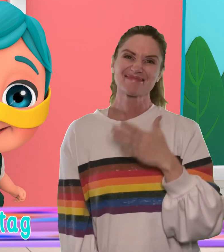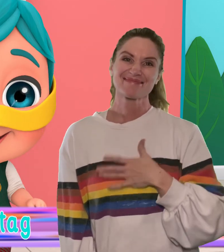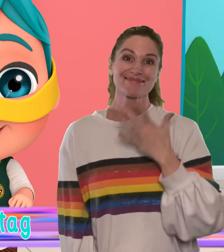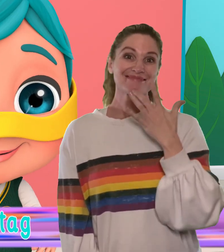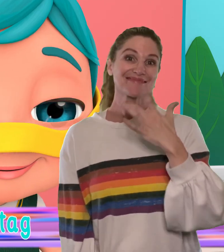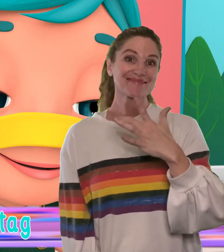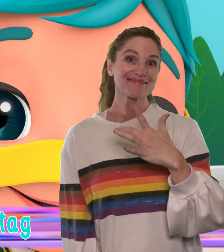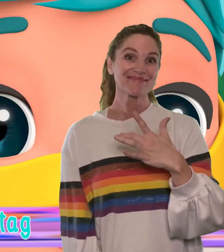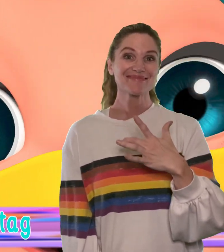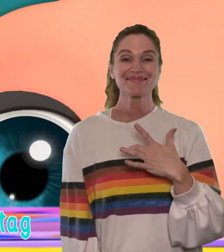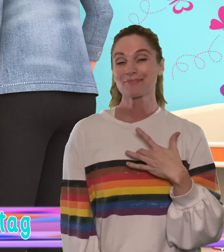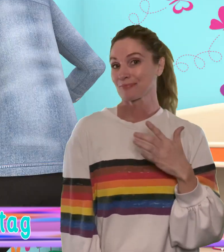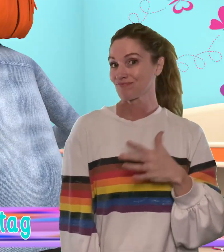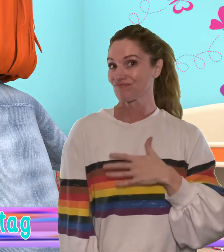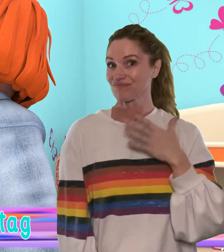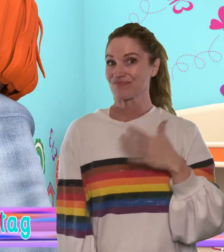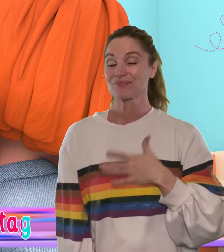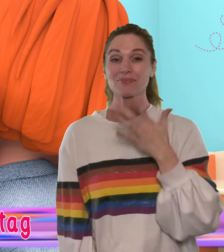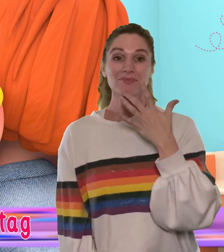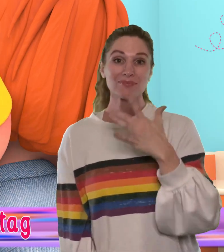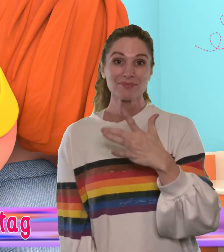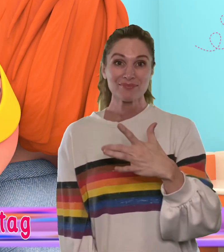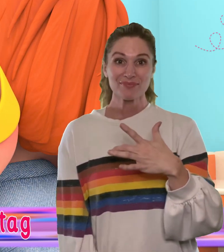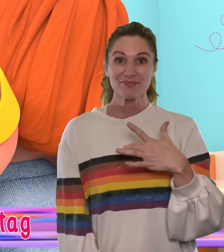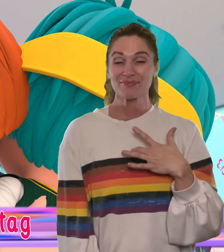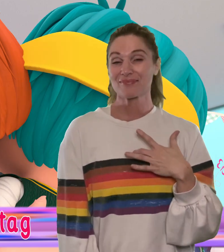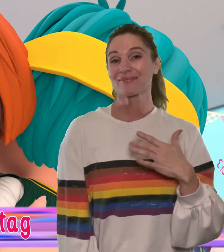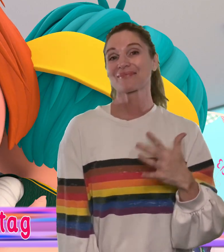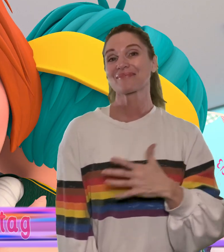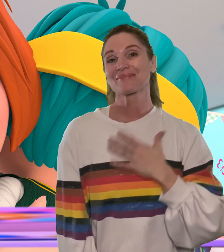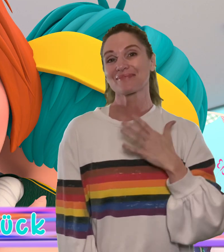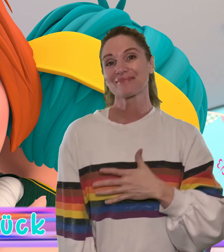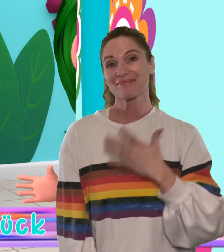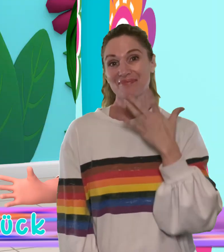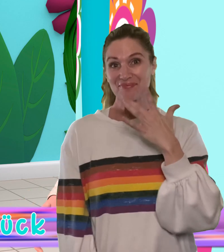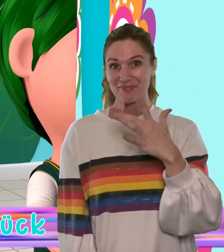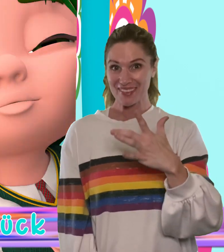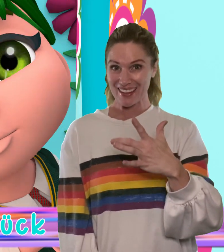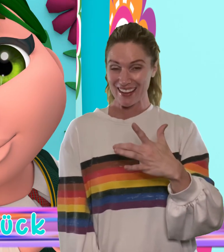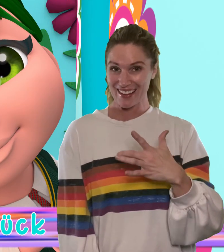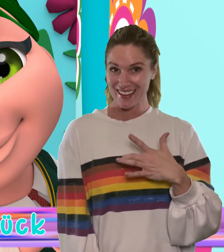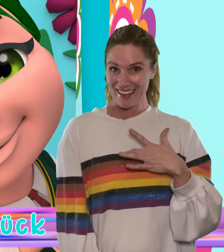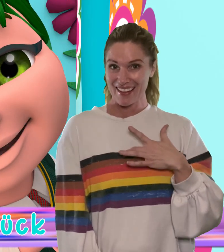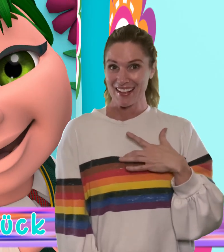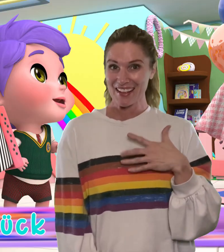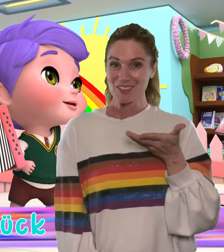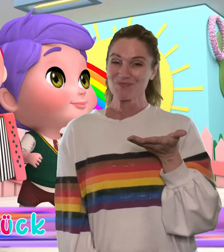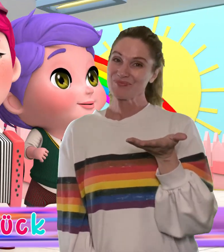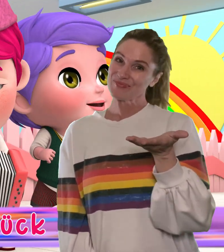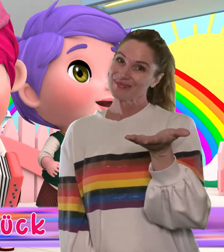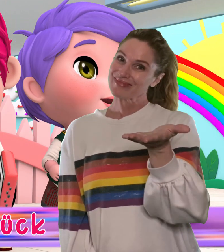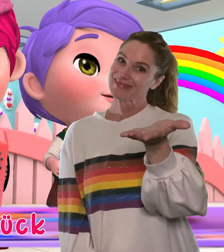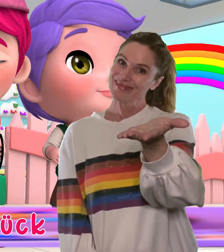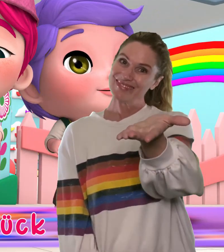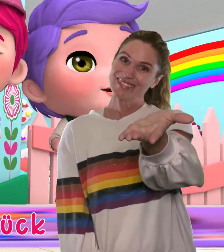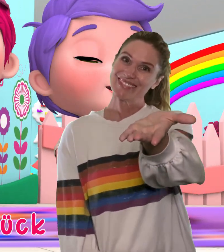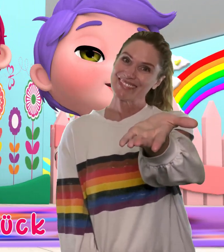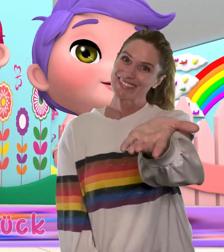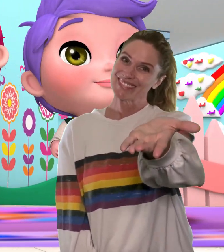Geburtstag, zum Geburtstag Zum Geburtstag viel Glück